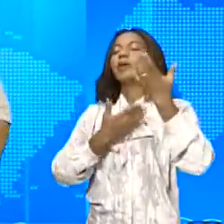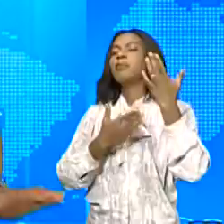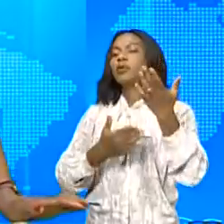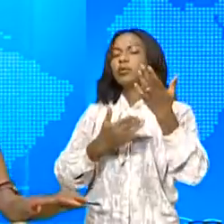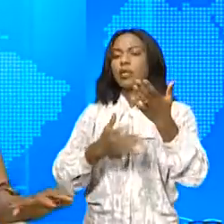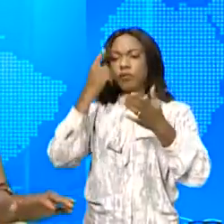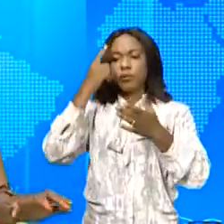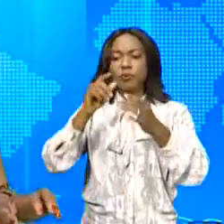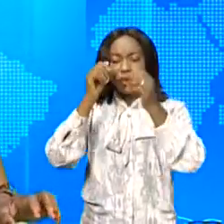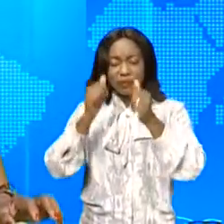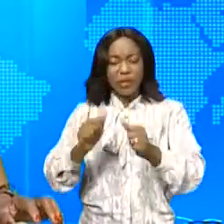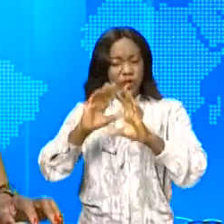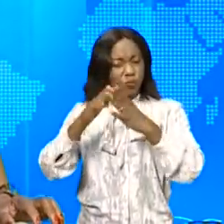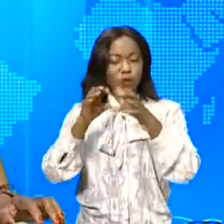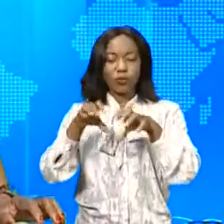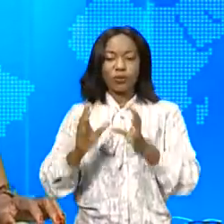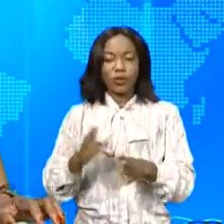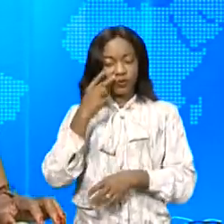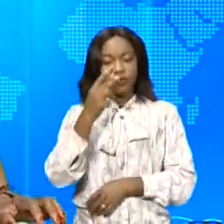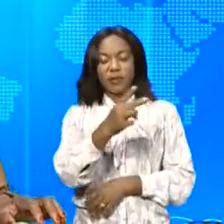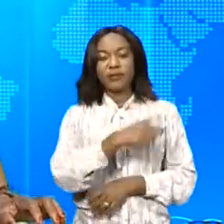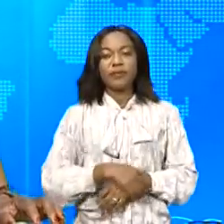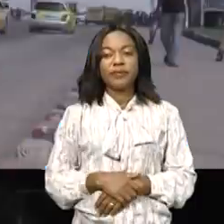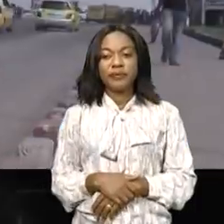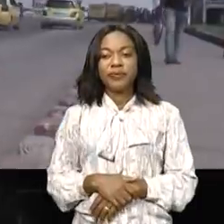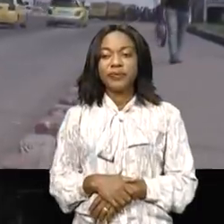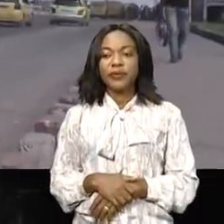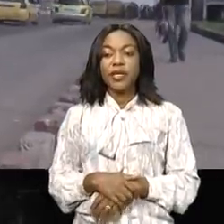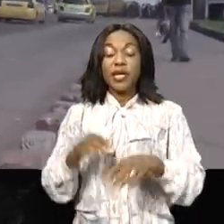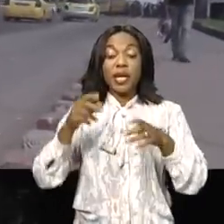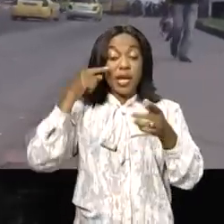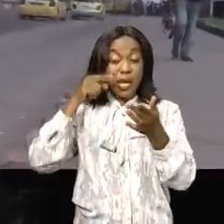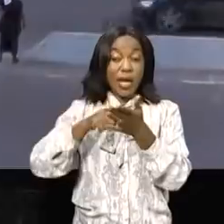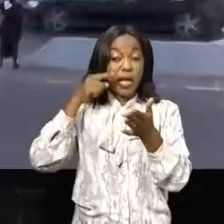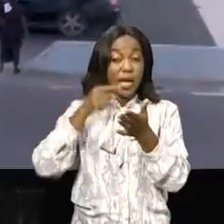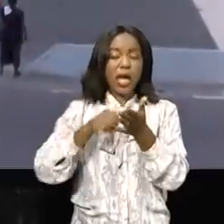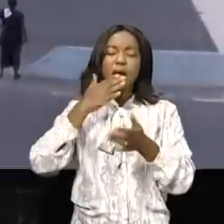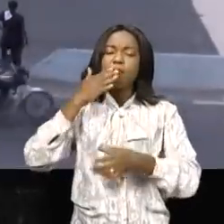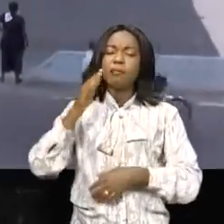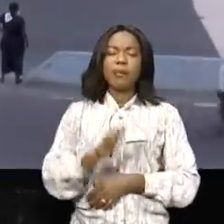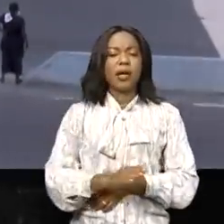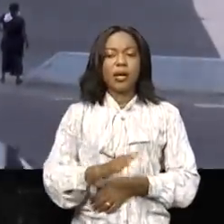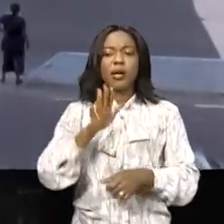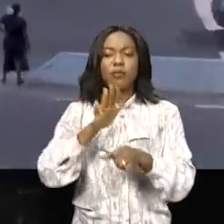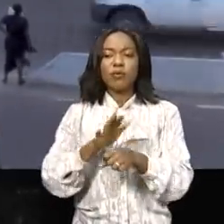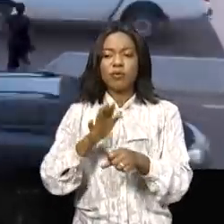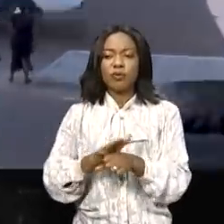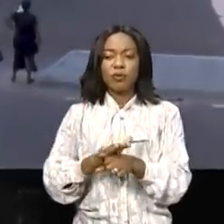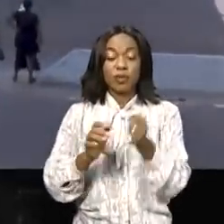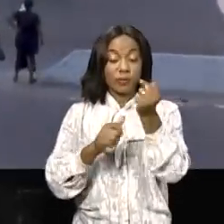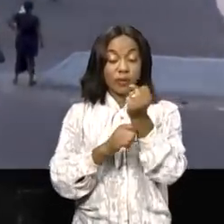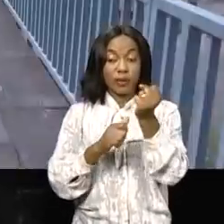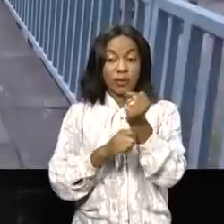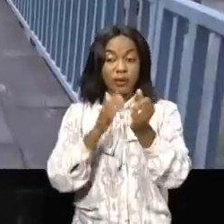pour les bien fondés de ces ouvrages. Les constats sautent aux yeux des nombreux piétons usagers du